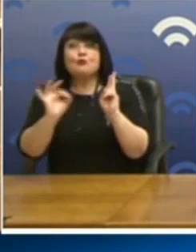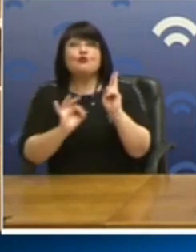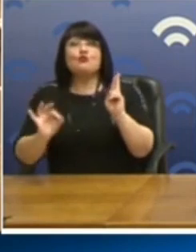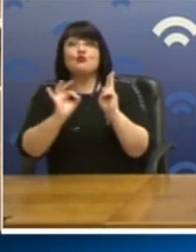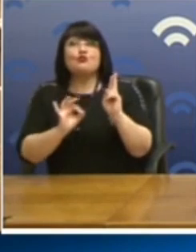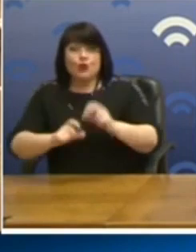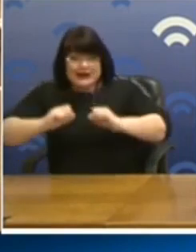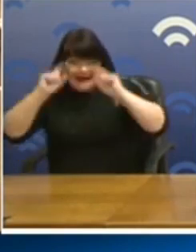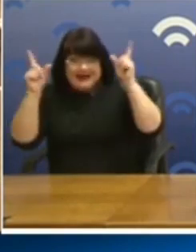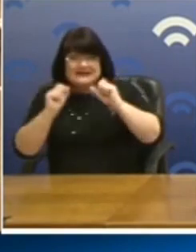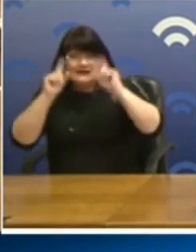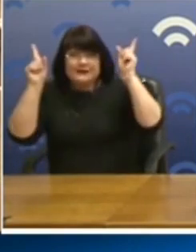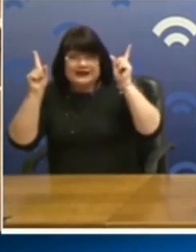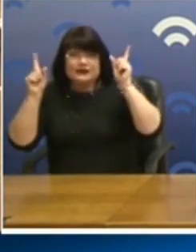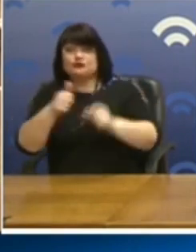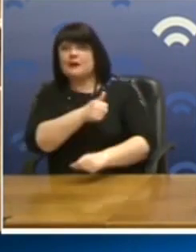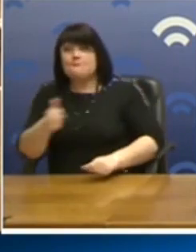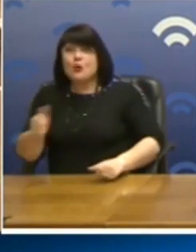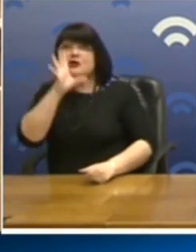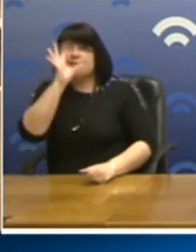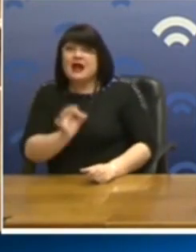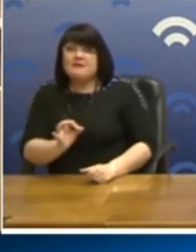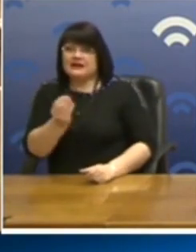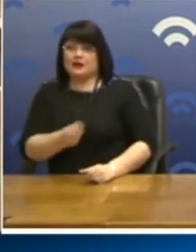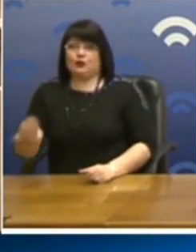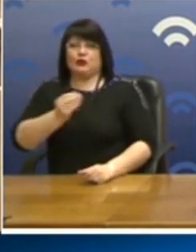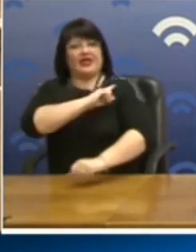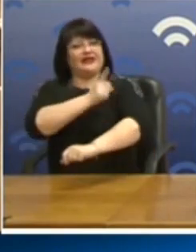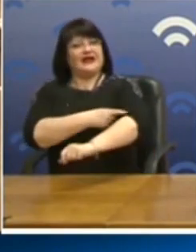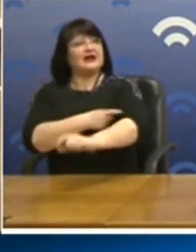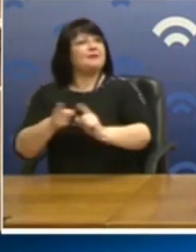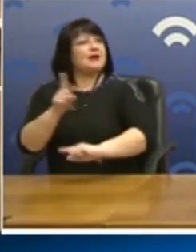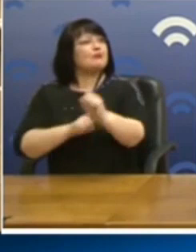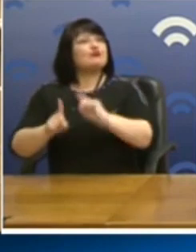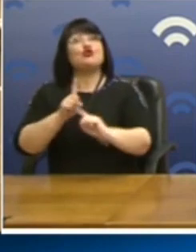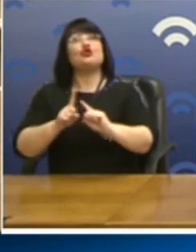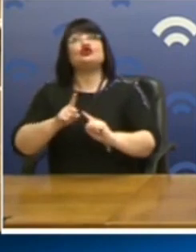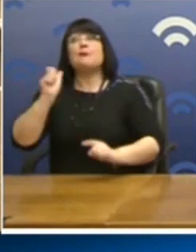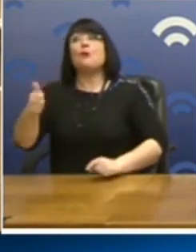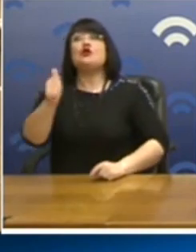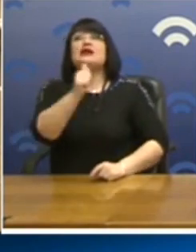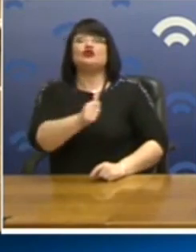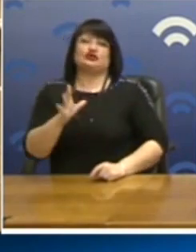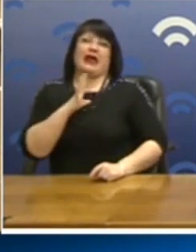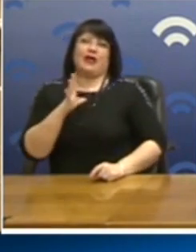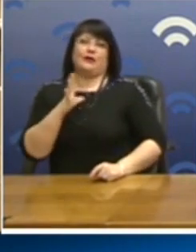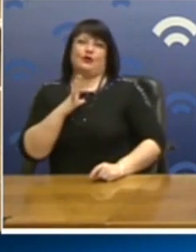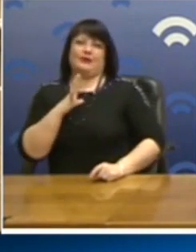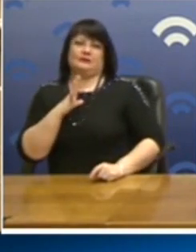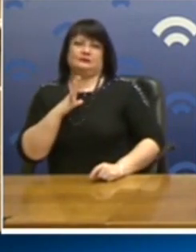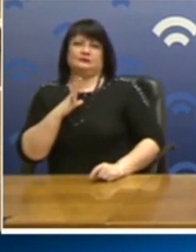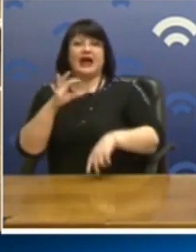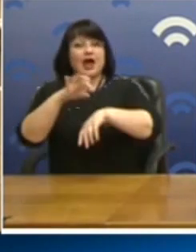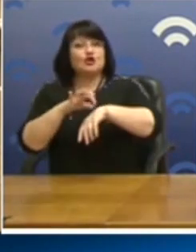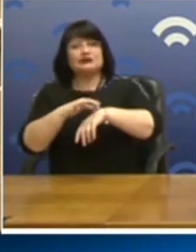αφήπνιση της μόνης πραγματικής υπερδύναμης που είναι οι ίδιοι οι λαοί πλέον Η πανδημία ας